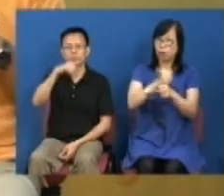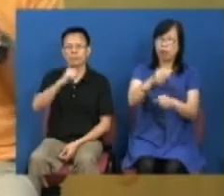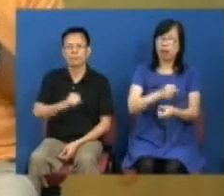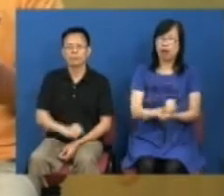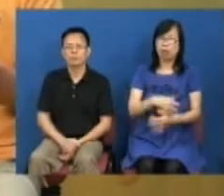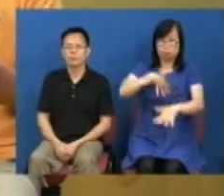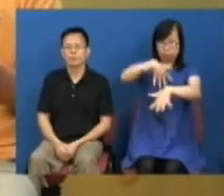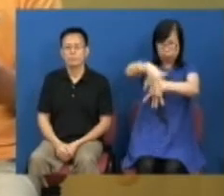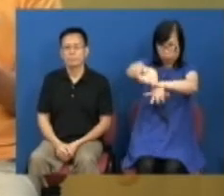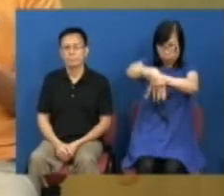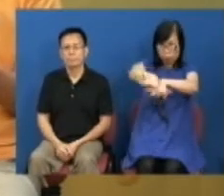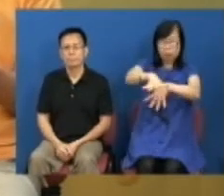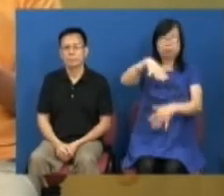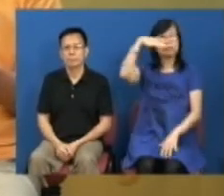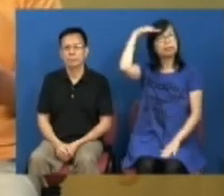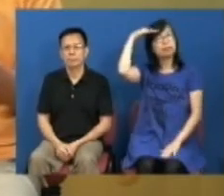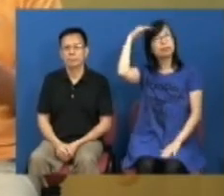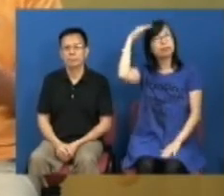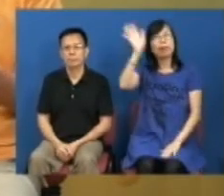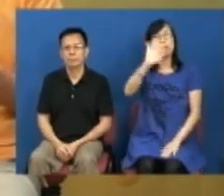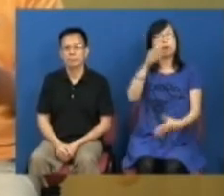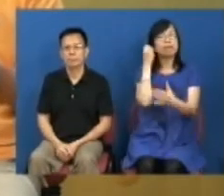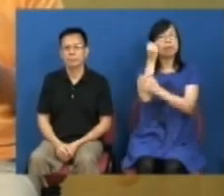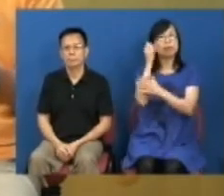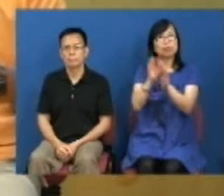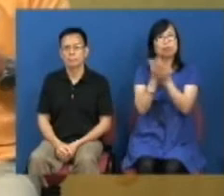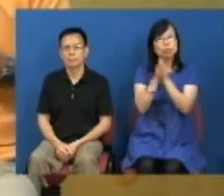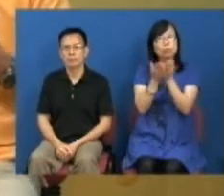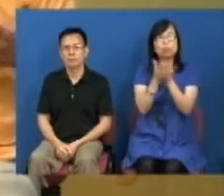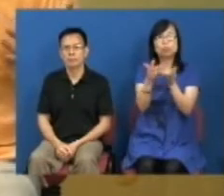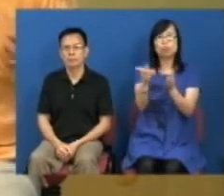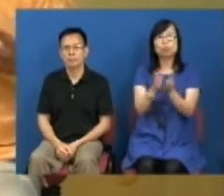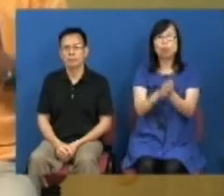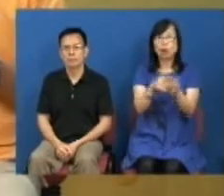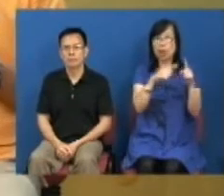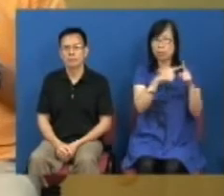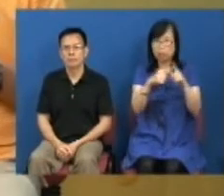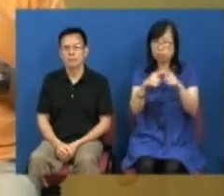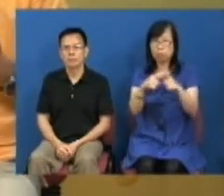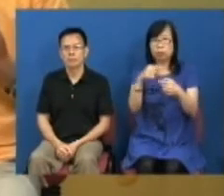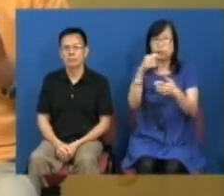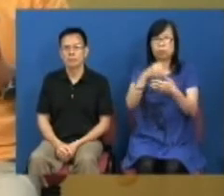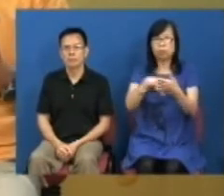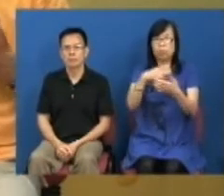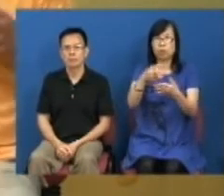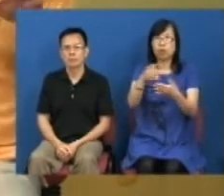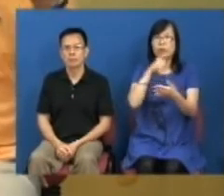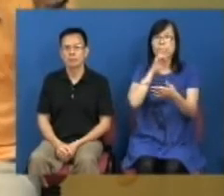又或者是那个游行队伍警方在不反对通知书里面说在游行队伍进行的过程里面如果不能